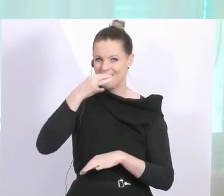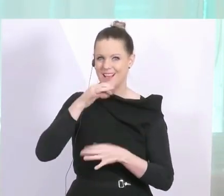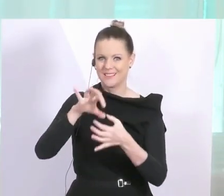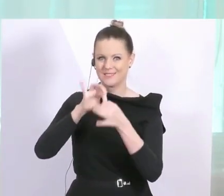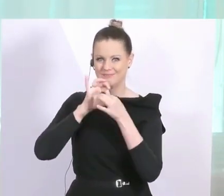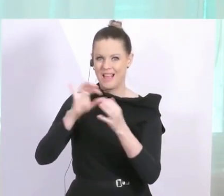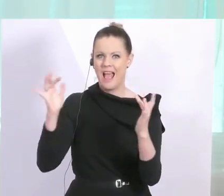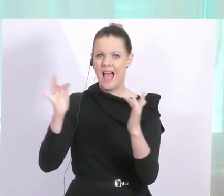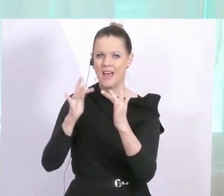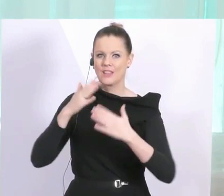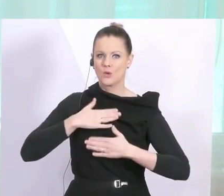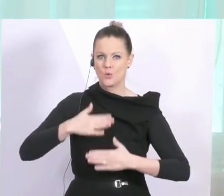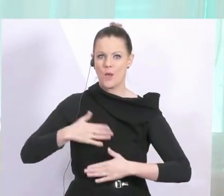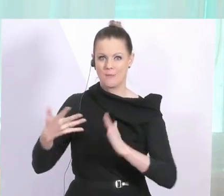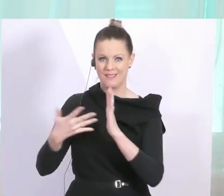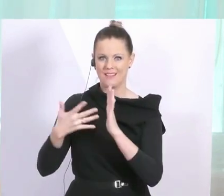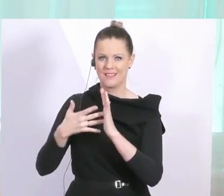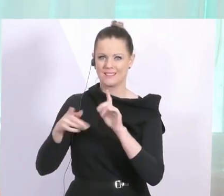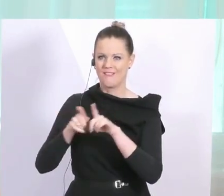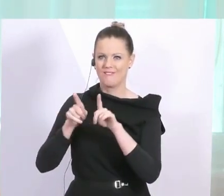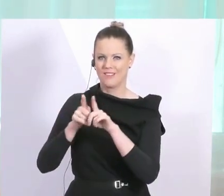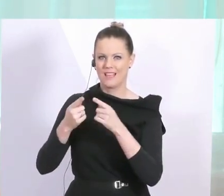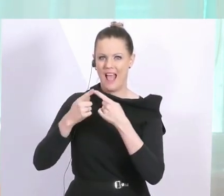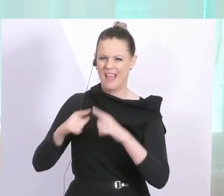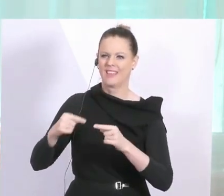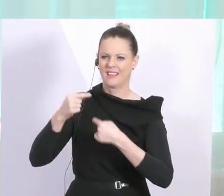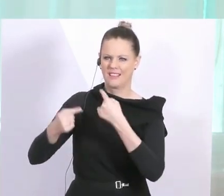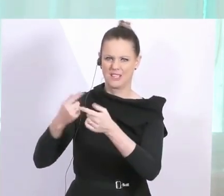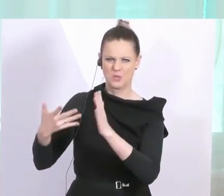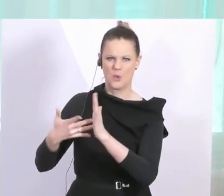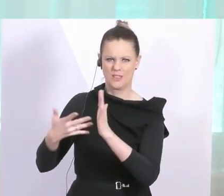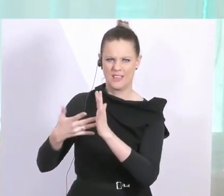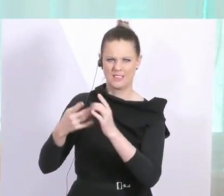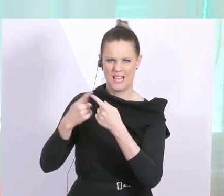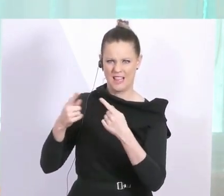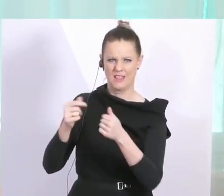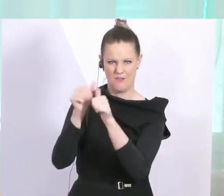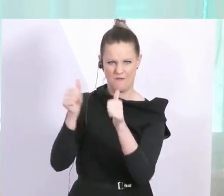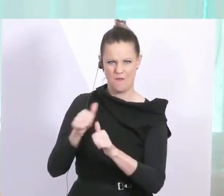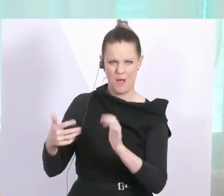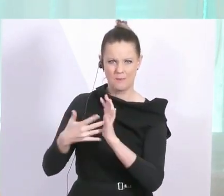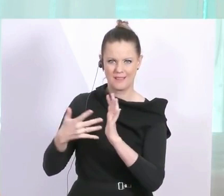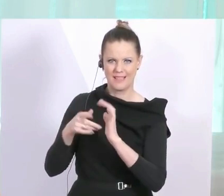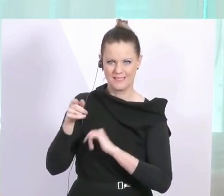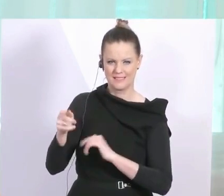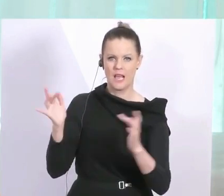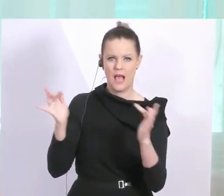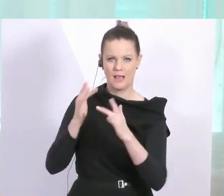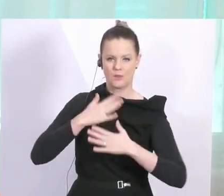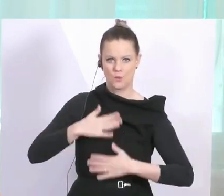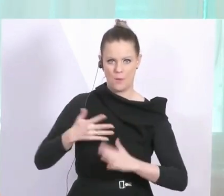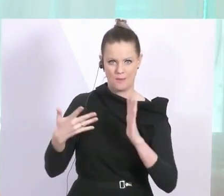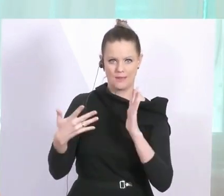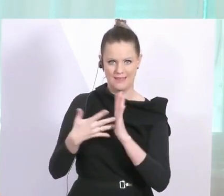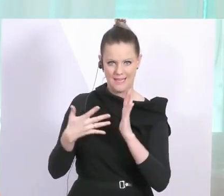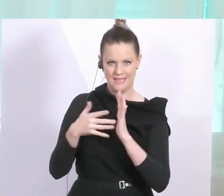also der zweiten Generation, der zweiten Ebene von Tests, neben diesen Erkrankungstests. Beim Antikörpertest macht